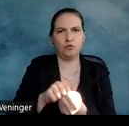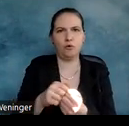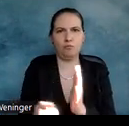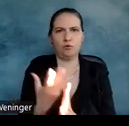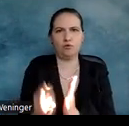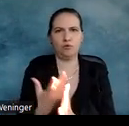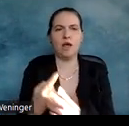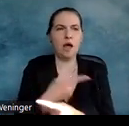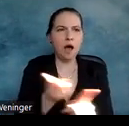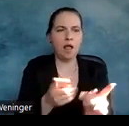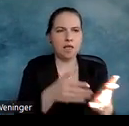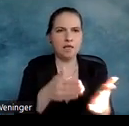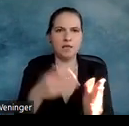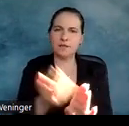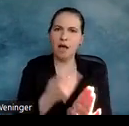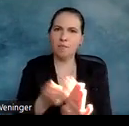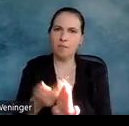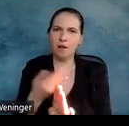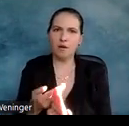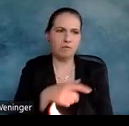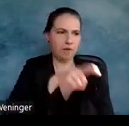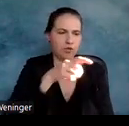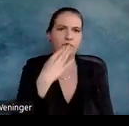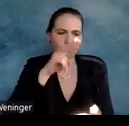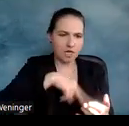ausräumen, die Menschen im Konsum stolpern lassen können.